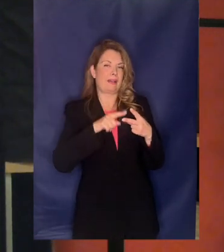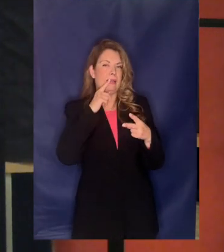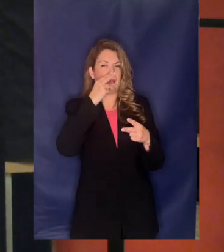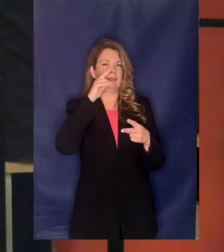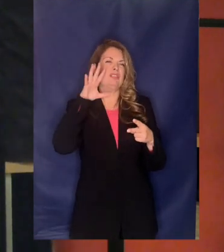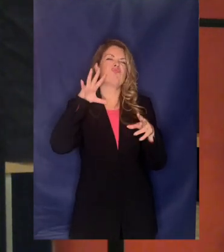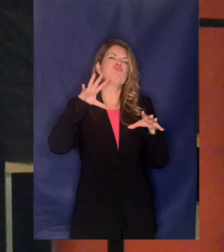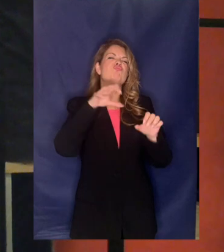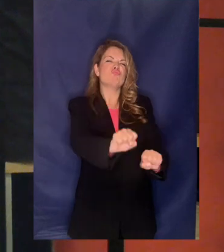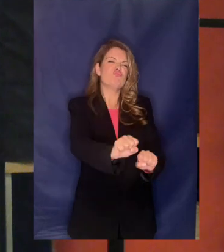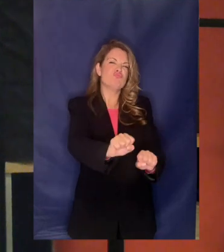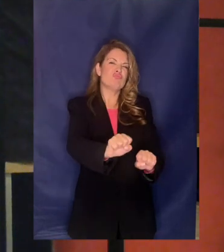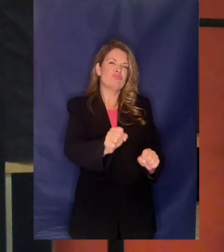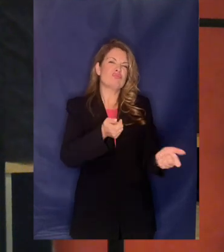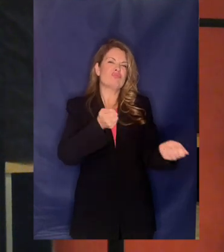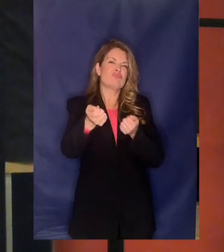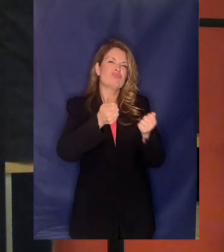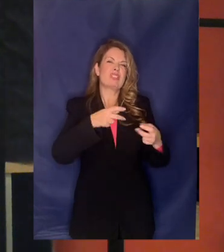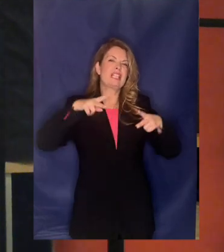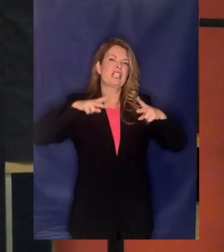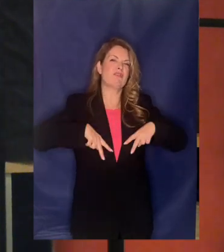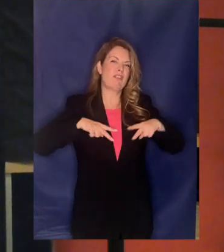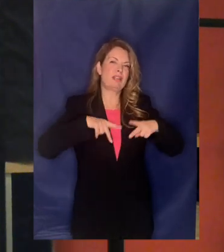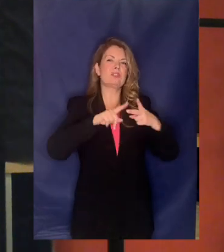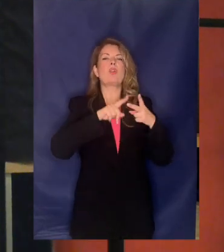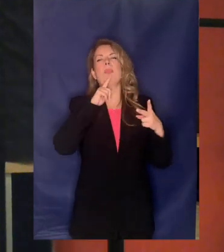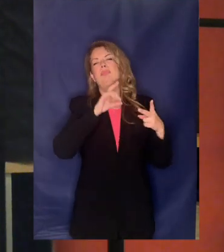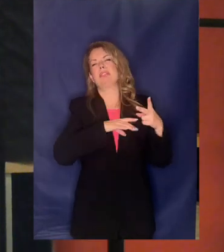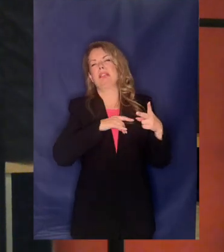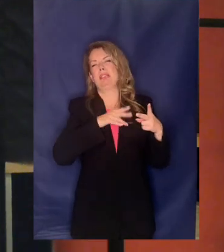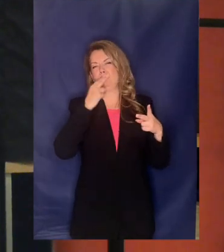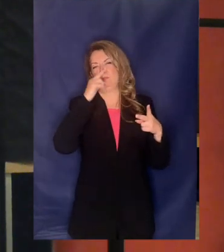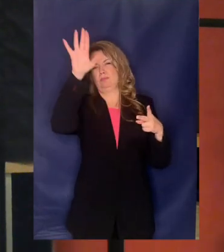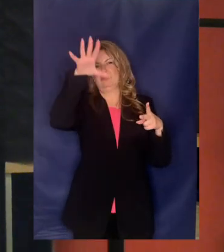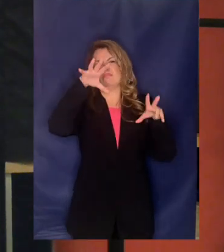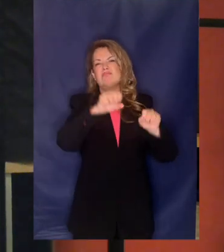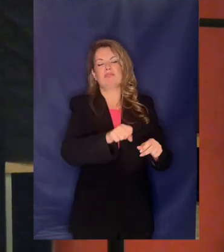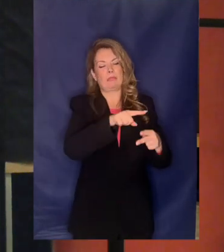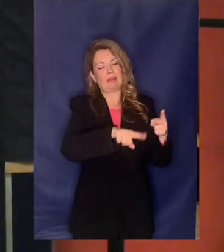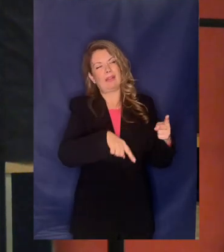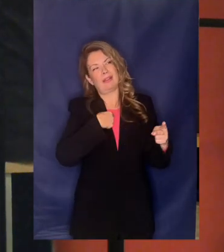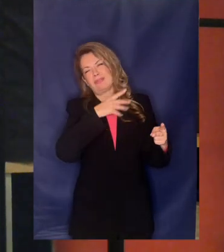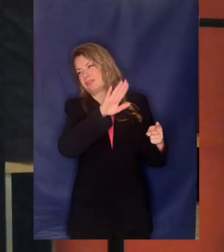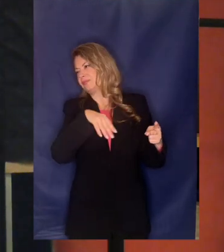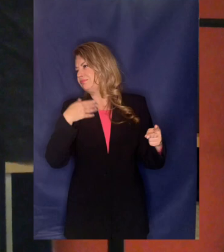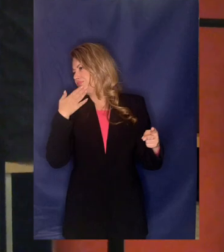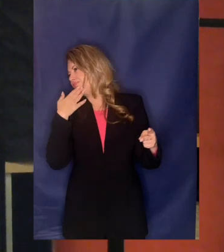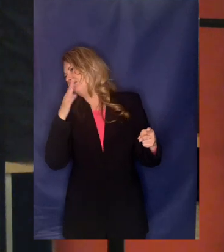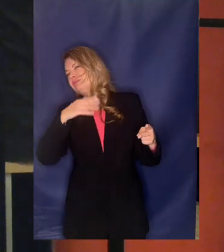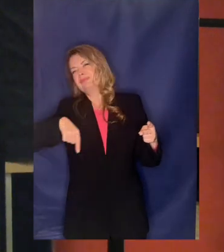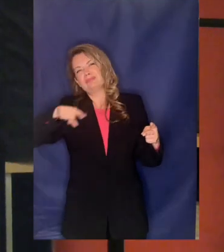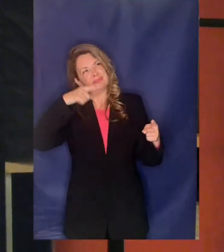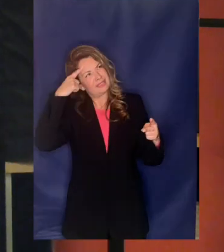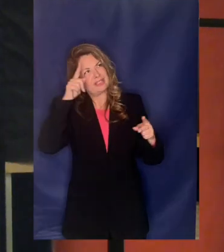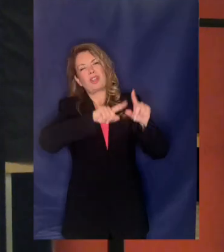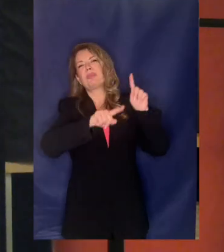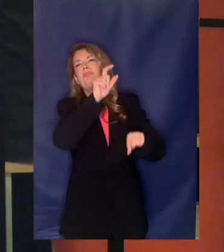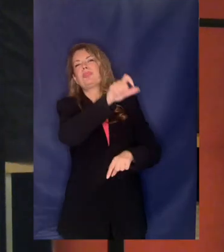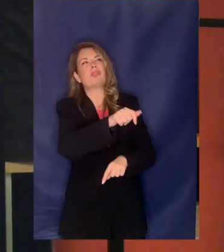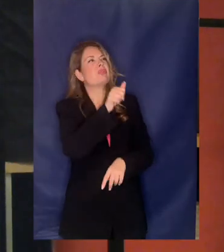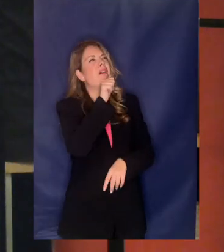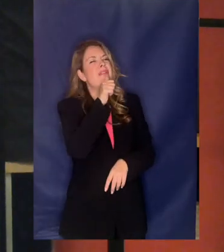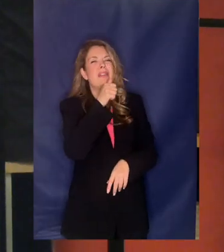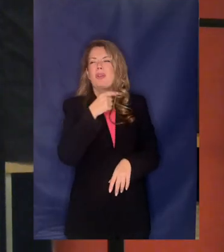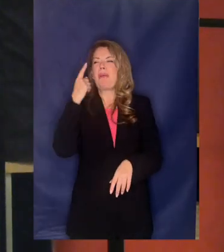Θάτσερ τα ξέρουμε εμείς τα ξέρουμε πρόκειται για αποτυχημένα αφηγήματα που υποβάθμισαν την ποιότητα του